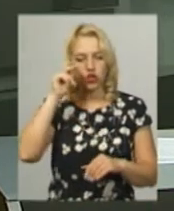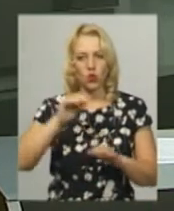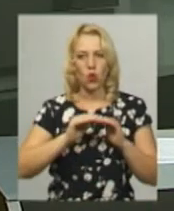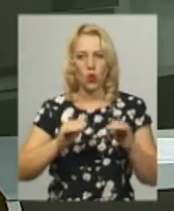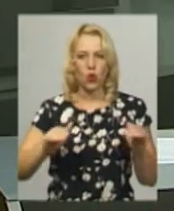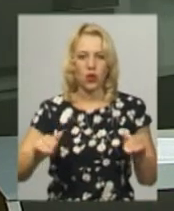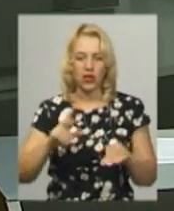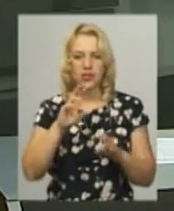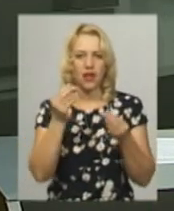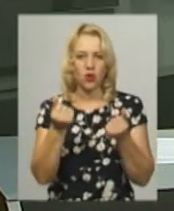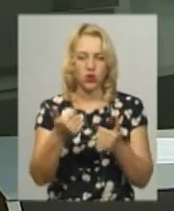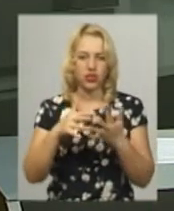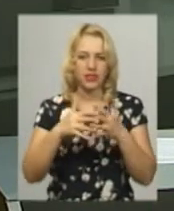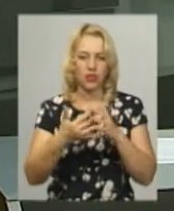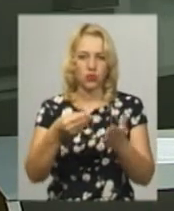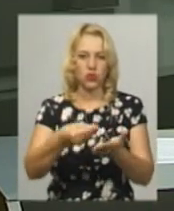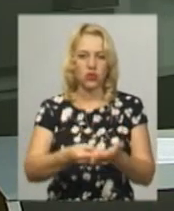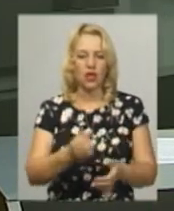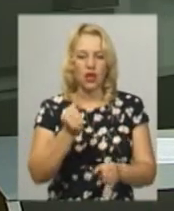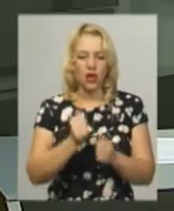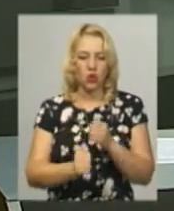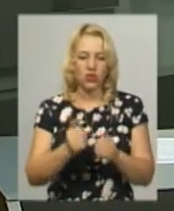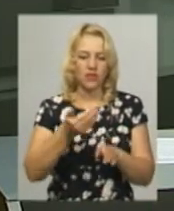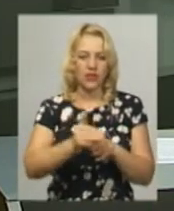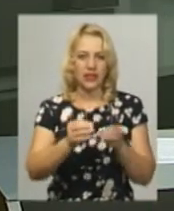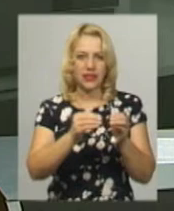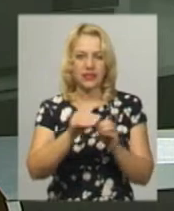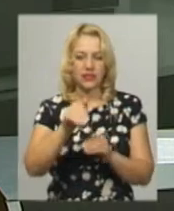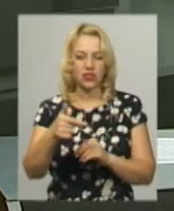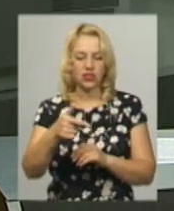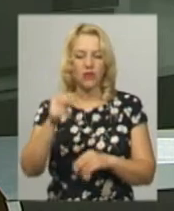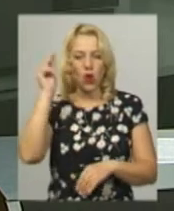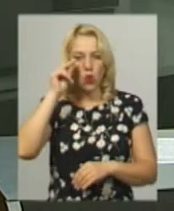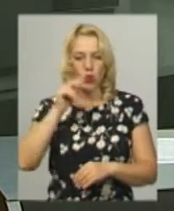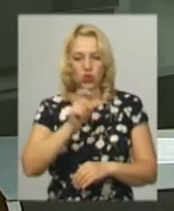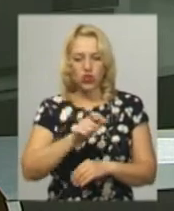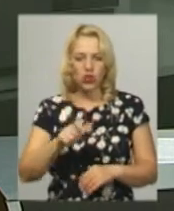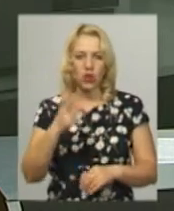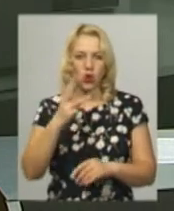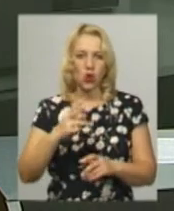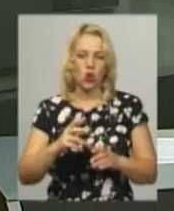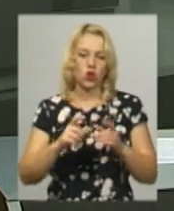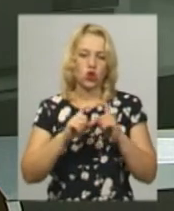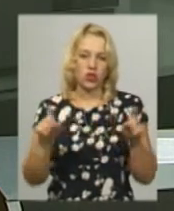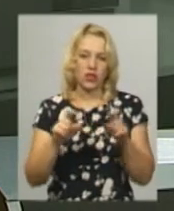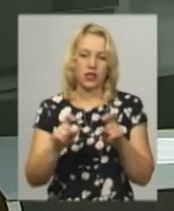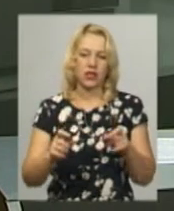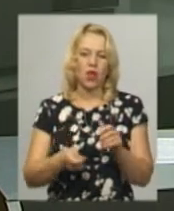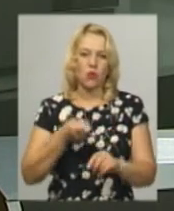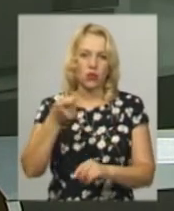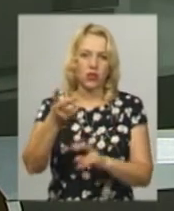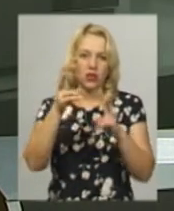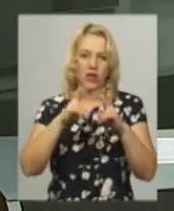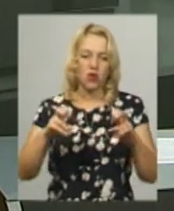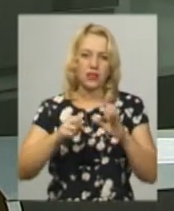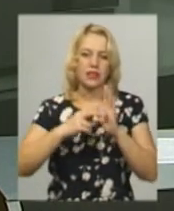гроші селищного бюджету. На кожен виділили 10 тисяч гривень. Учні трьох шкіл громади протягом лютого-березня подали на розгляд